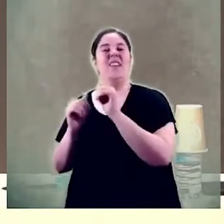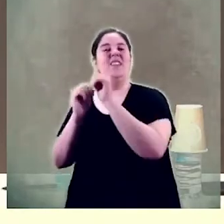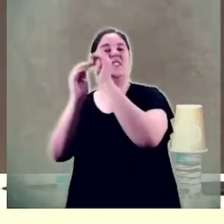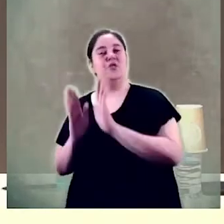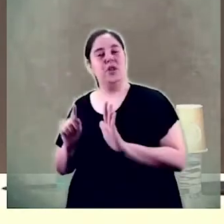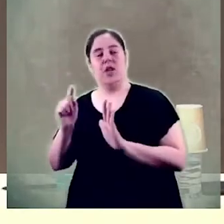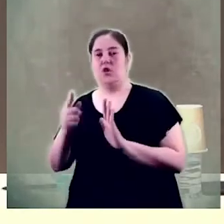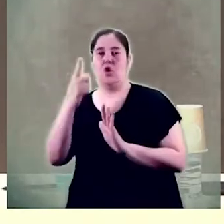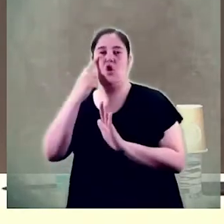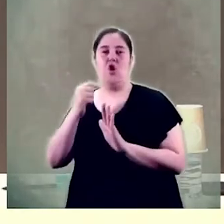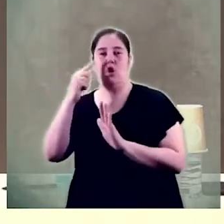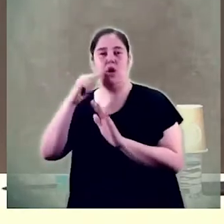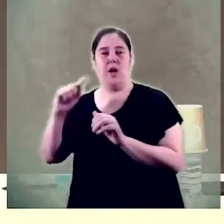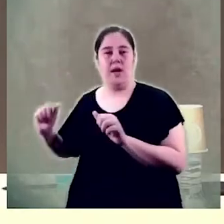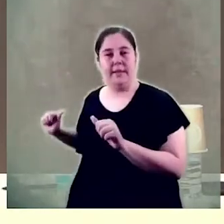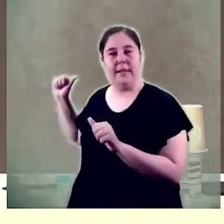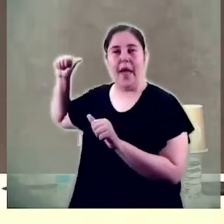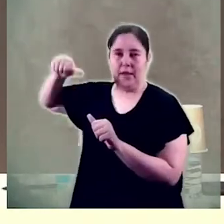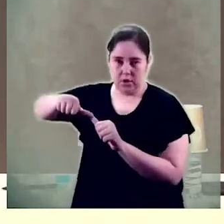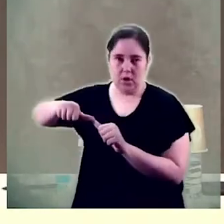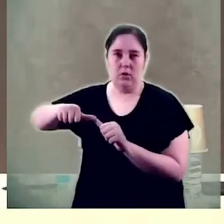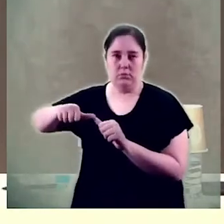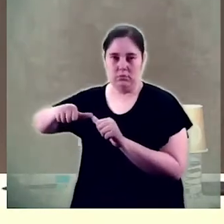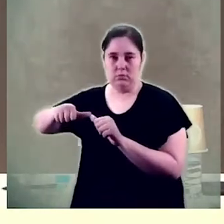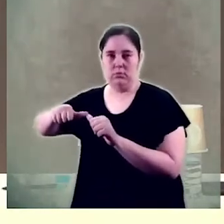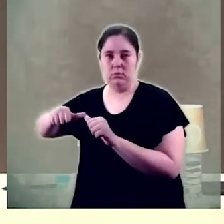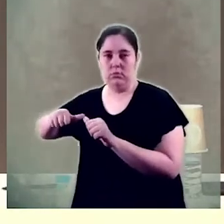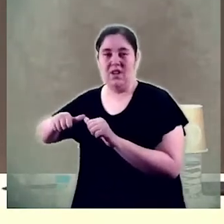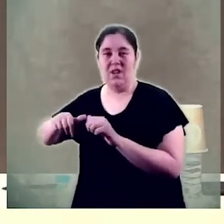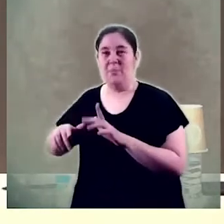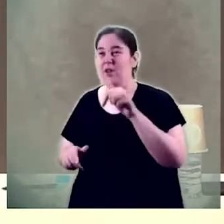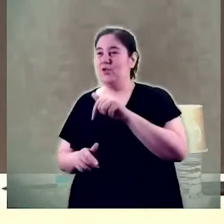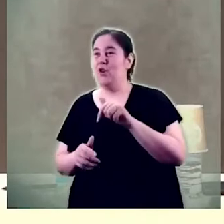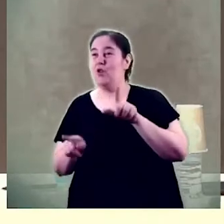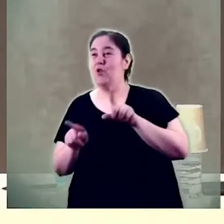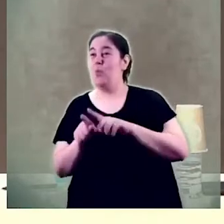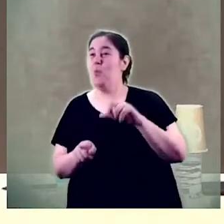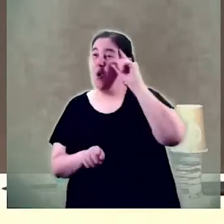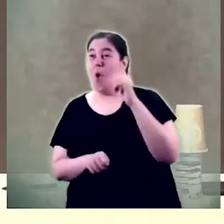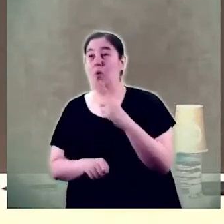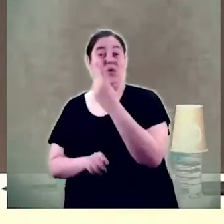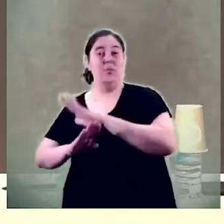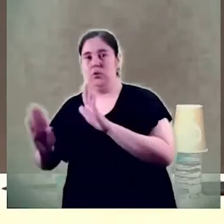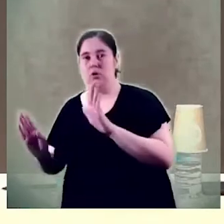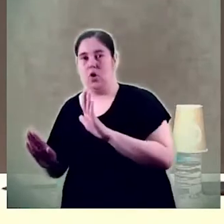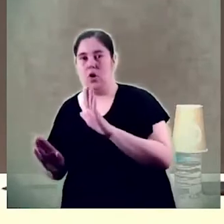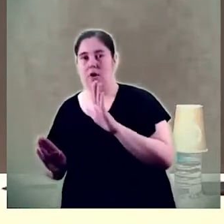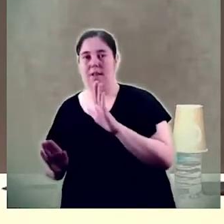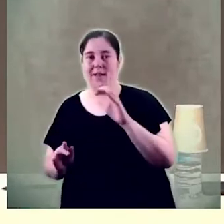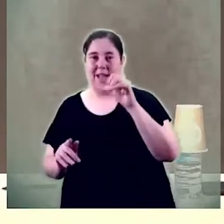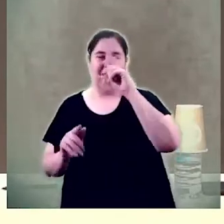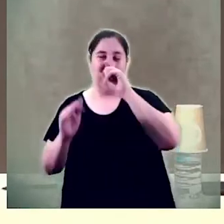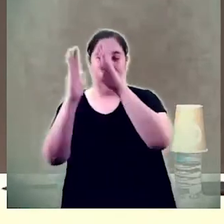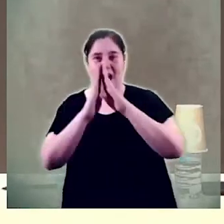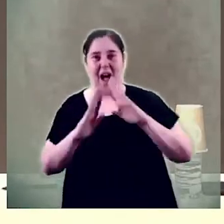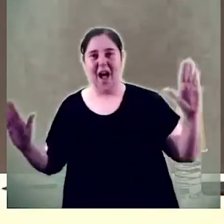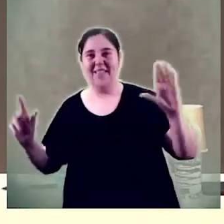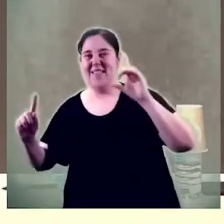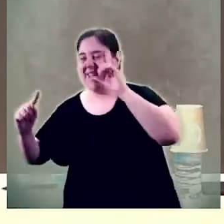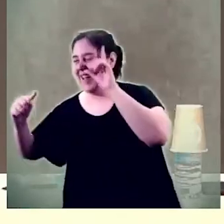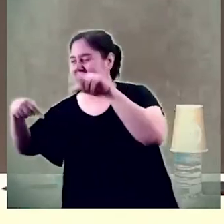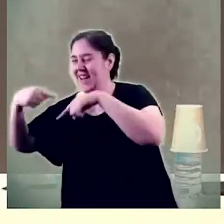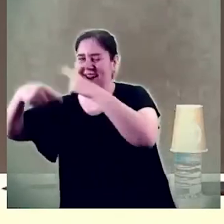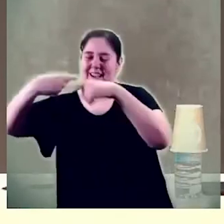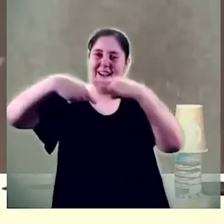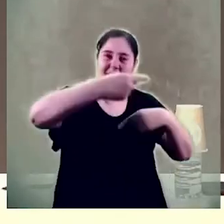s'ha convertit en una tradició de la universitat però no hauria de ser un dia hauria de ser tots els dies de l'any hauria de